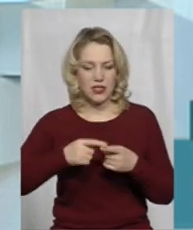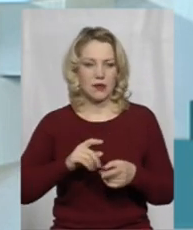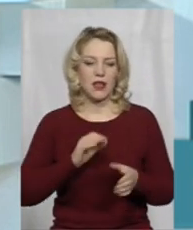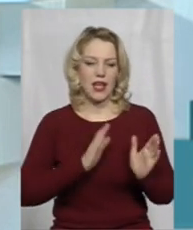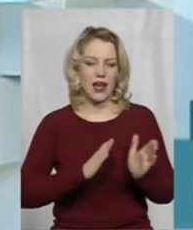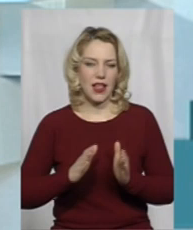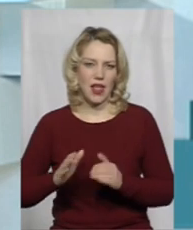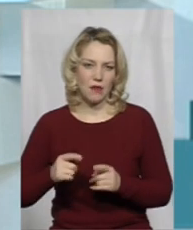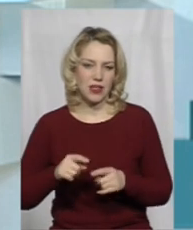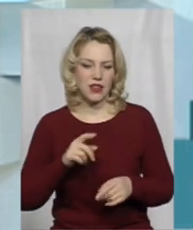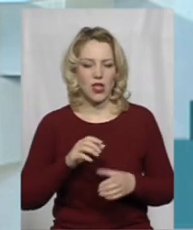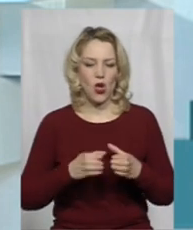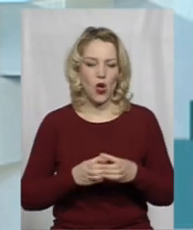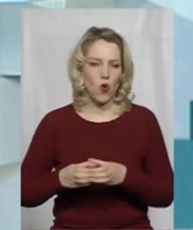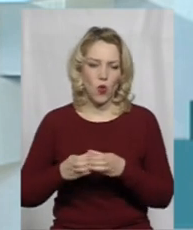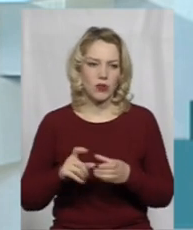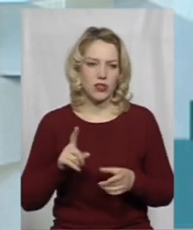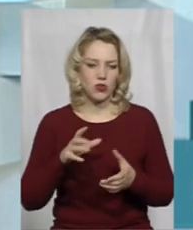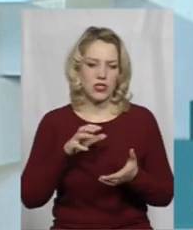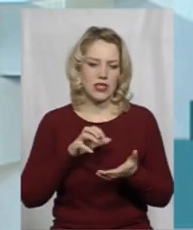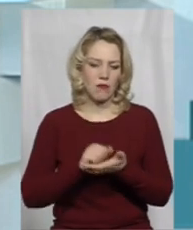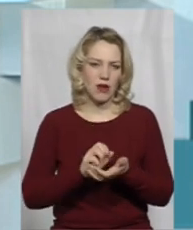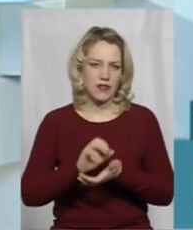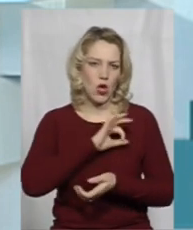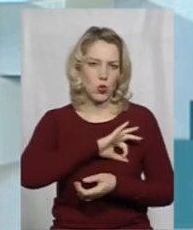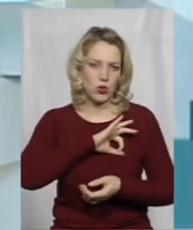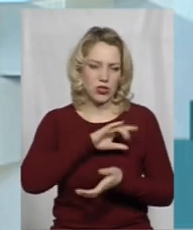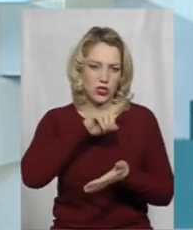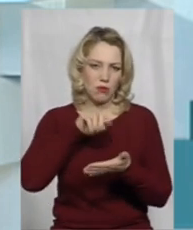регламентний комітет, який займався безпосередньо більш такими юридичними питаннями.